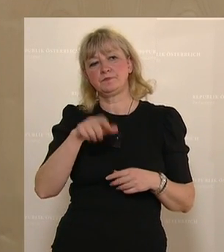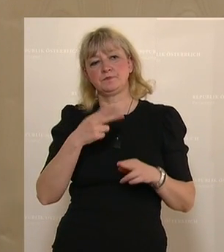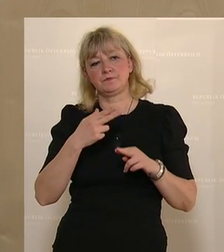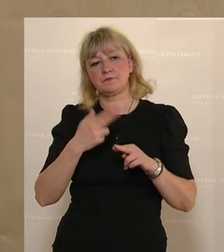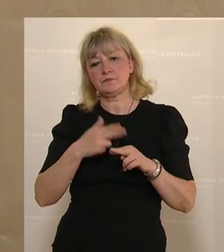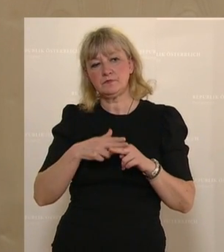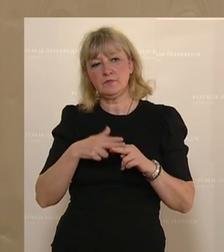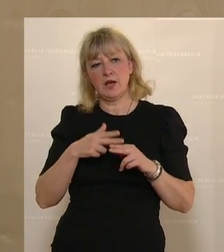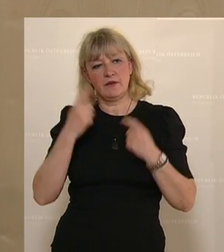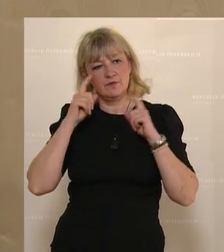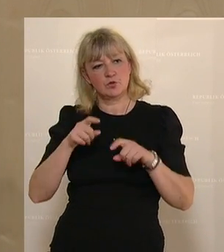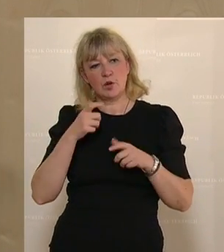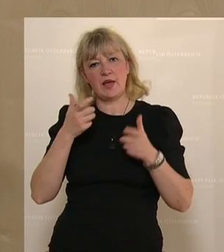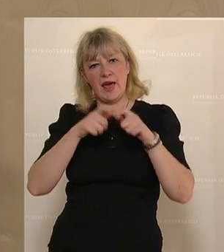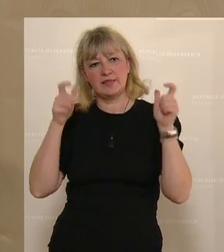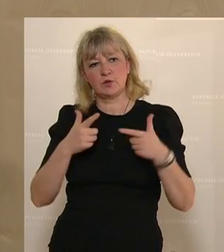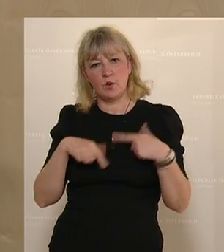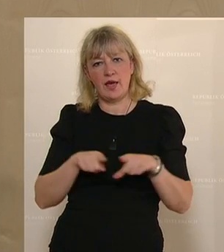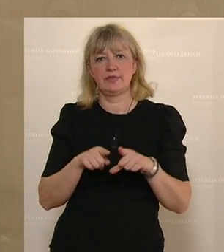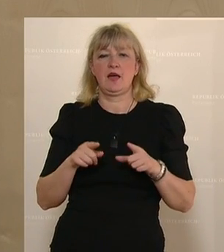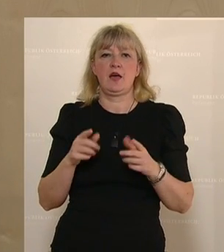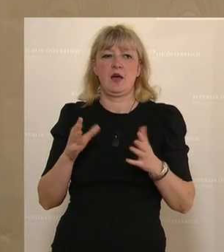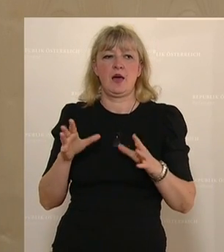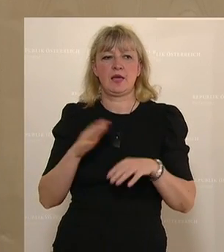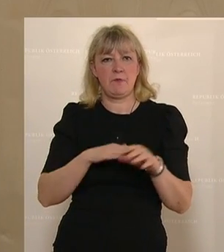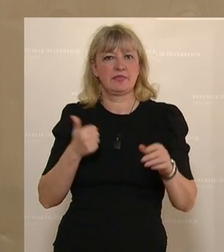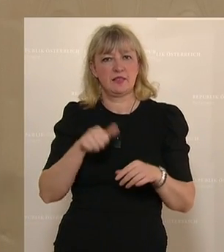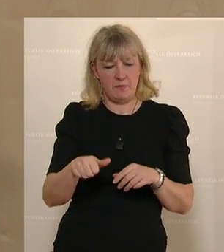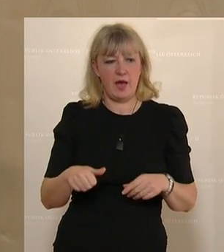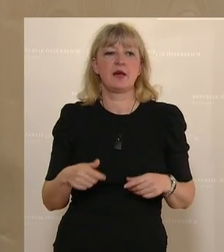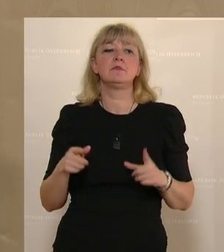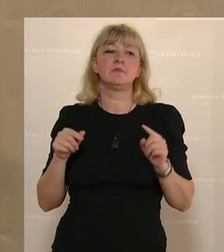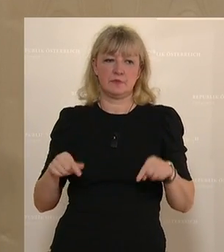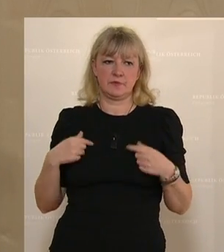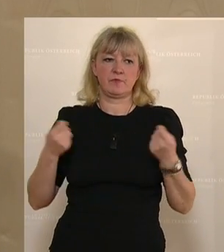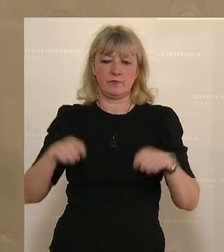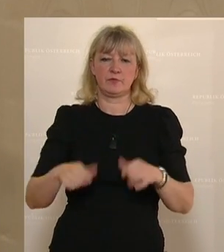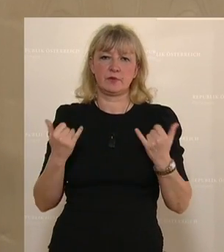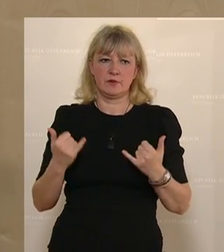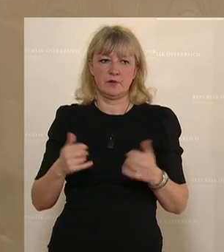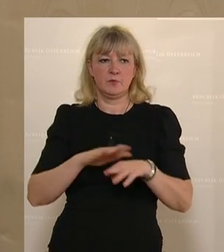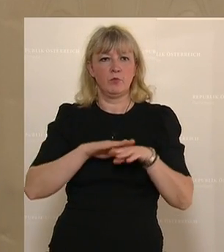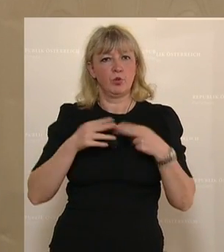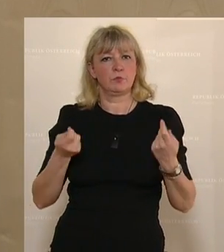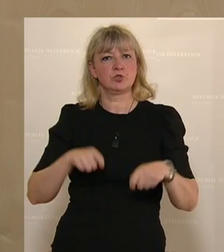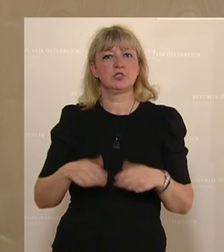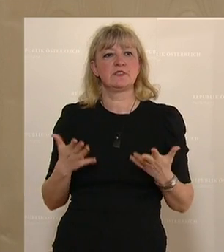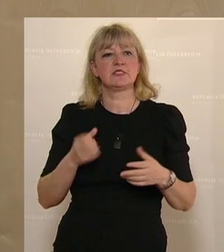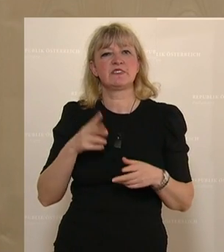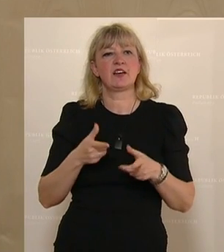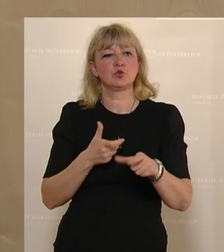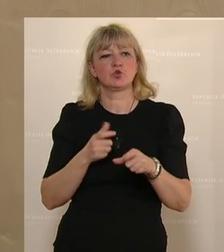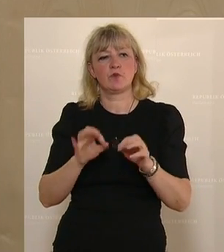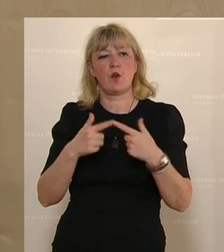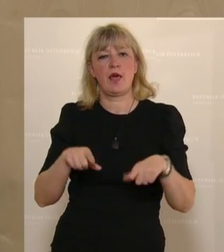Krankenfürsorgeeinrichtungen der Länder und der Gemeinden mit dabei sind und hier beschließen wir vom Bund eben den Zweckzuschuss